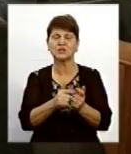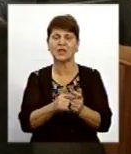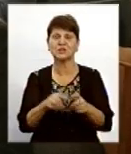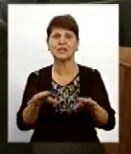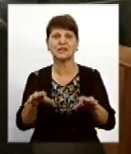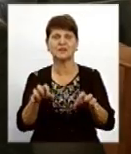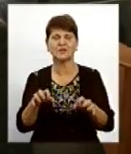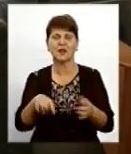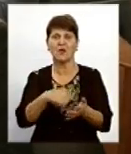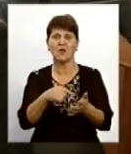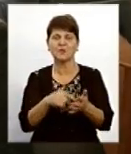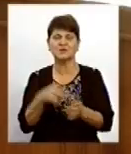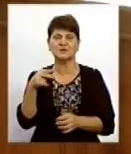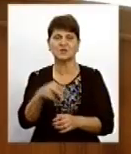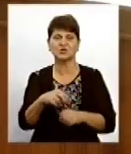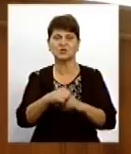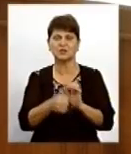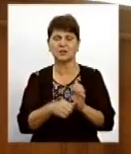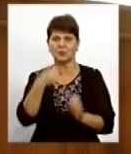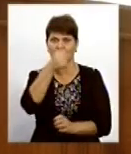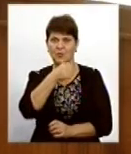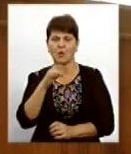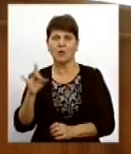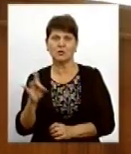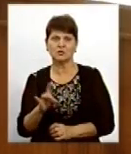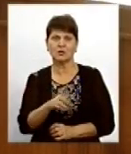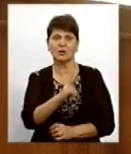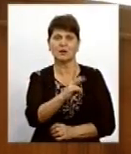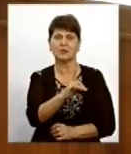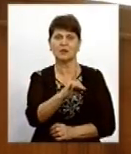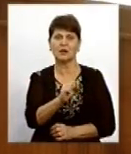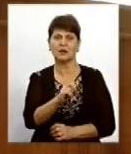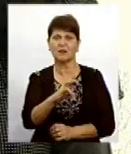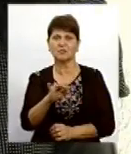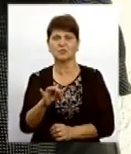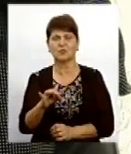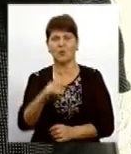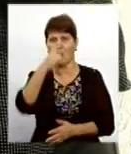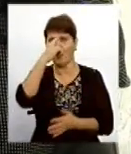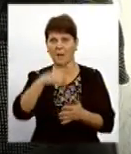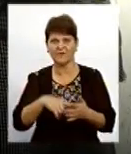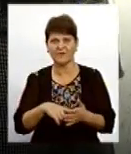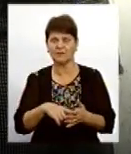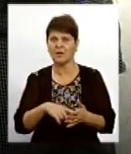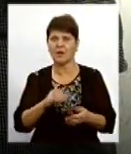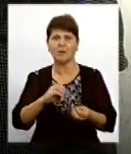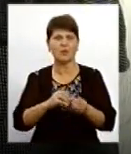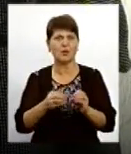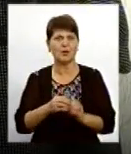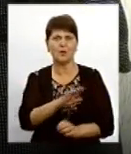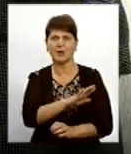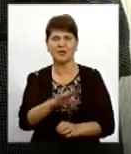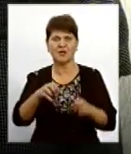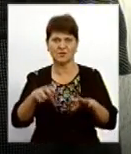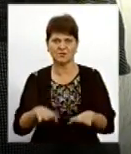місці у 2016 році. Однак Руслана Кравченков, певна, на це проблеми не вирішить. Йде зима, остається факт